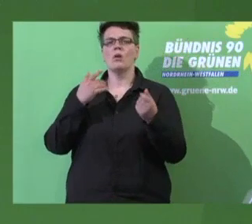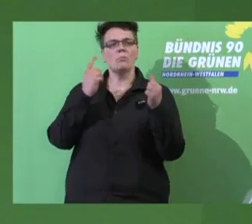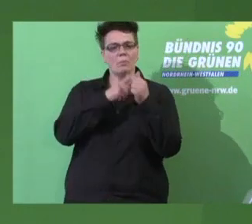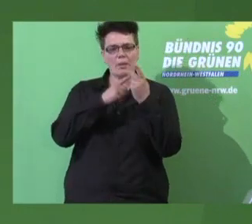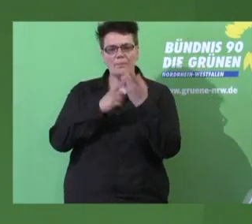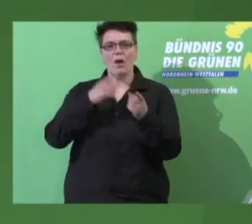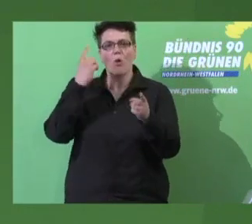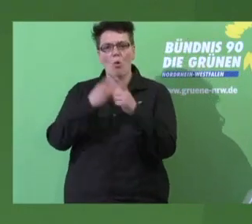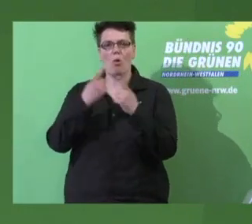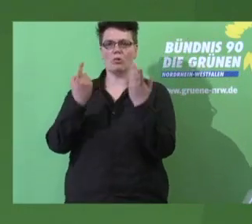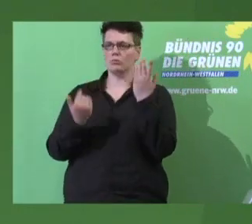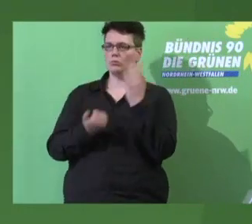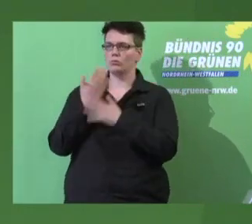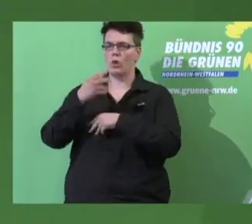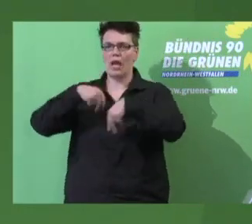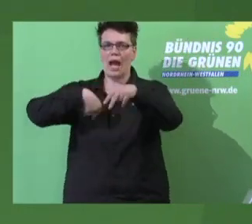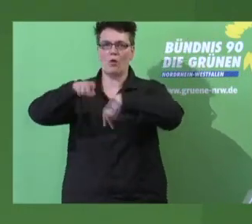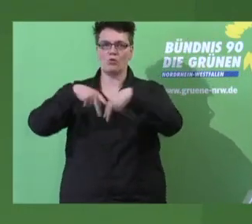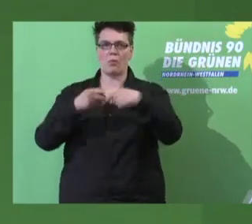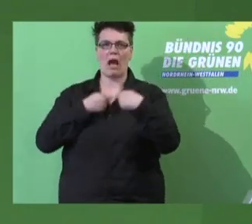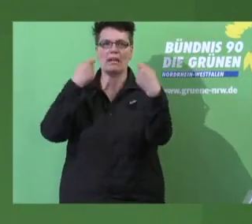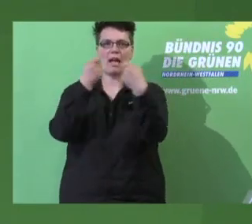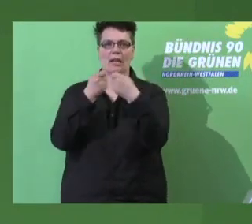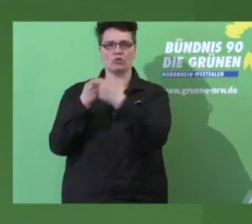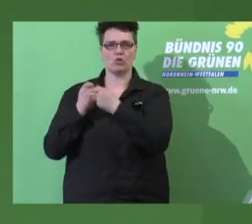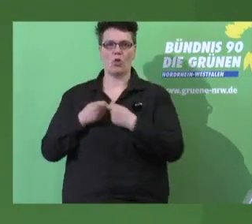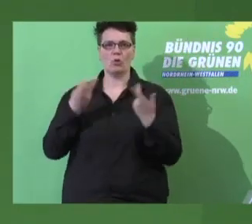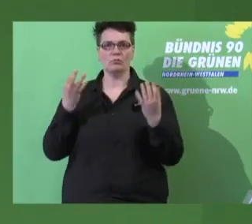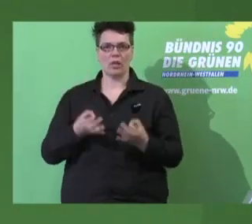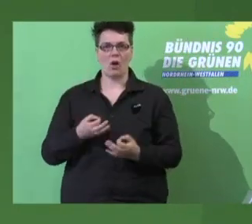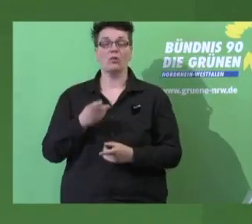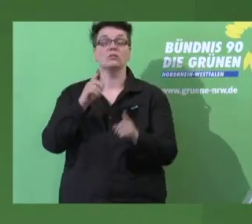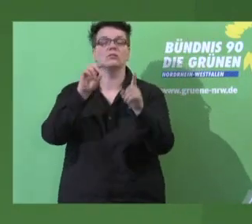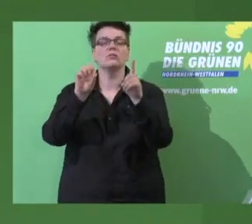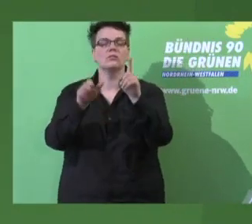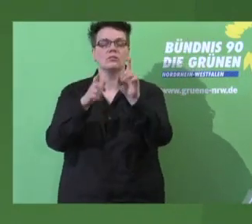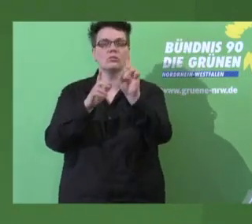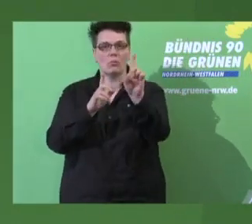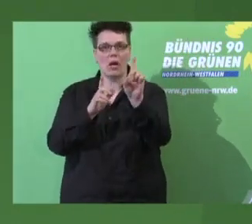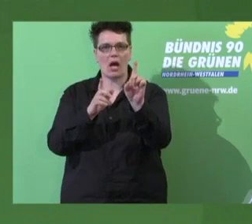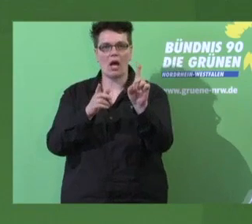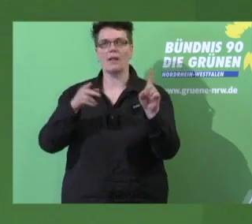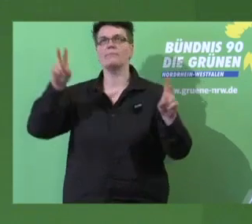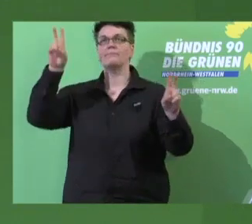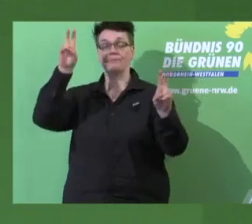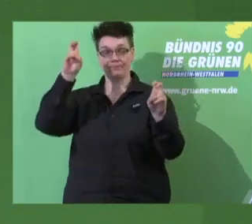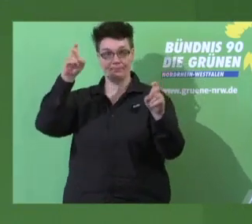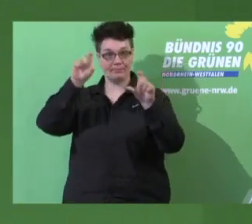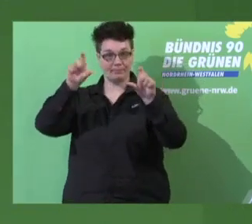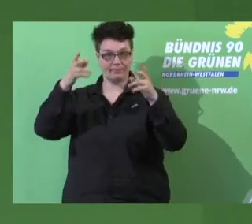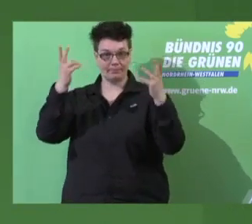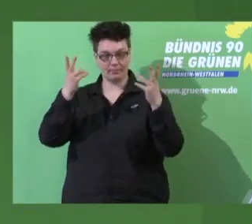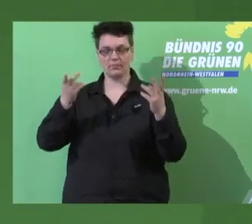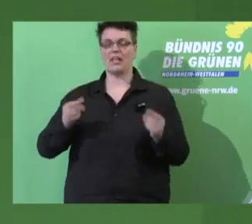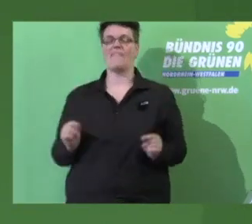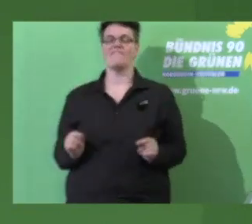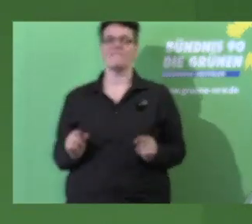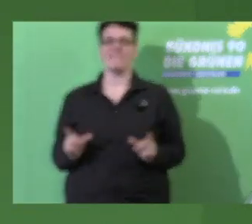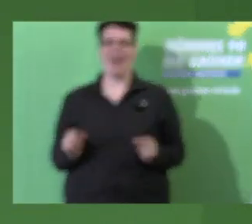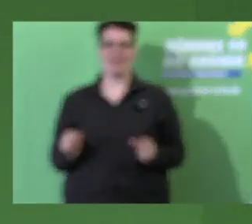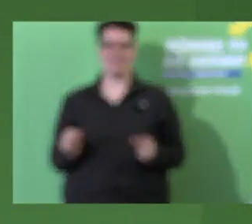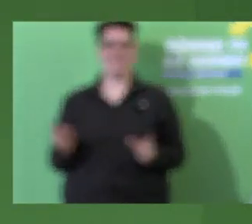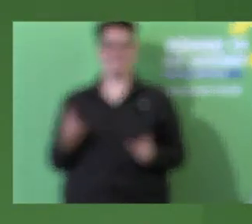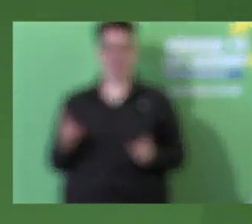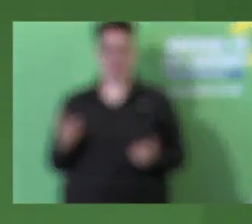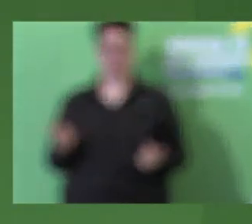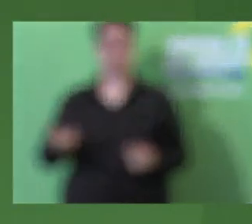Nochmal die Überschrift. Die Weichen stellen wir. Das klingt für mich gut, aber es